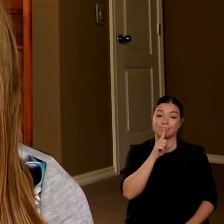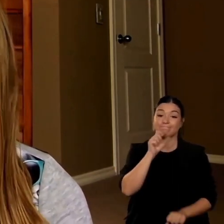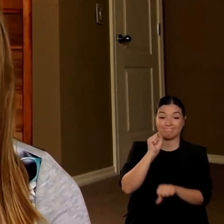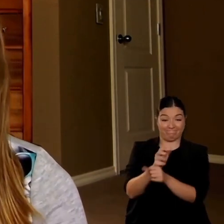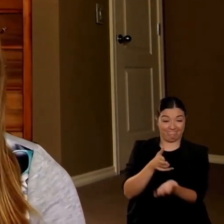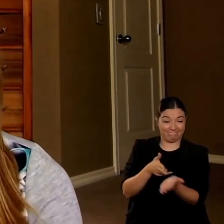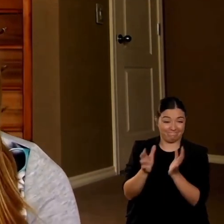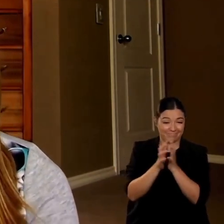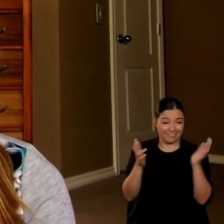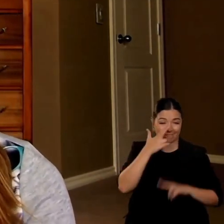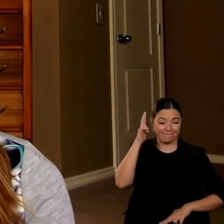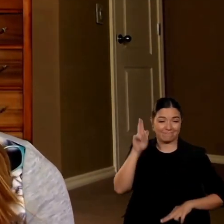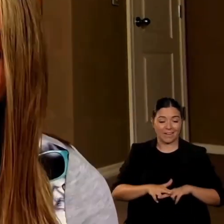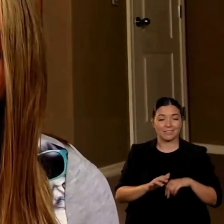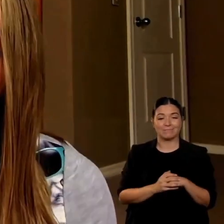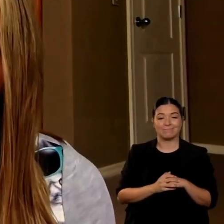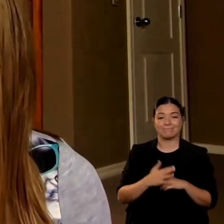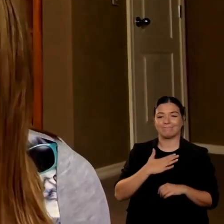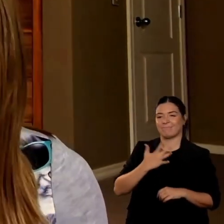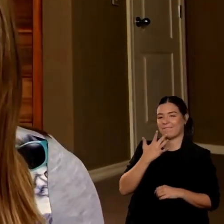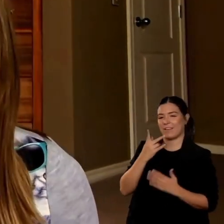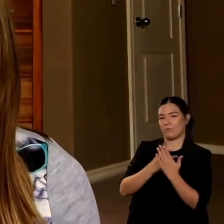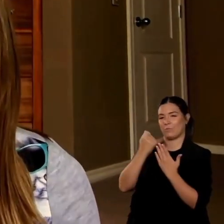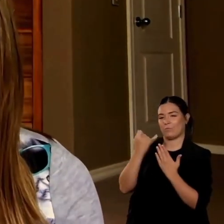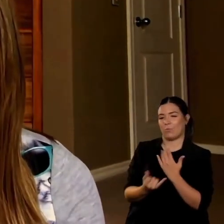si chiama del 2009